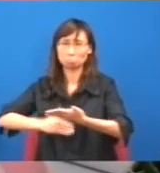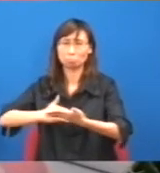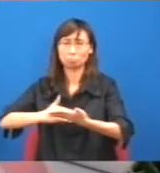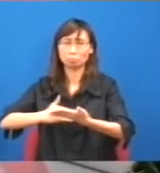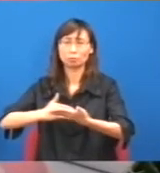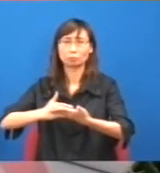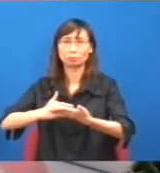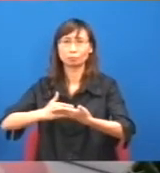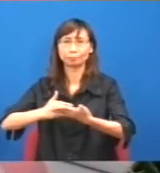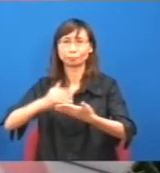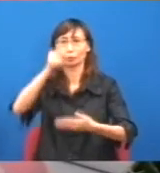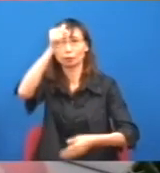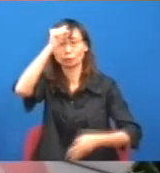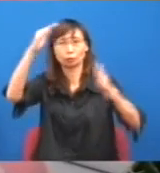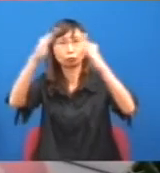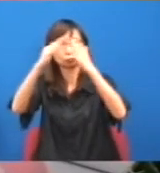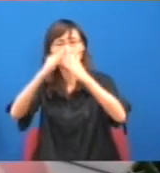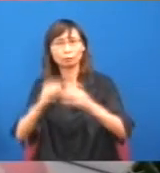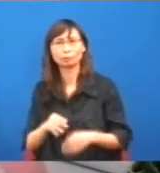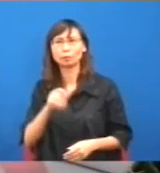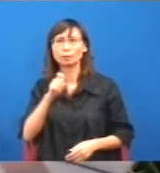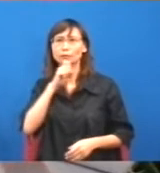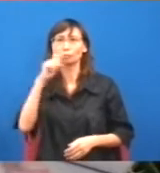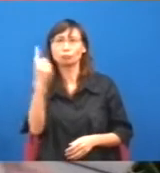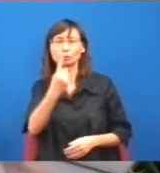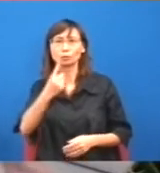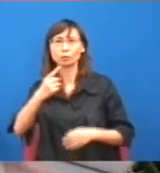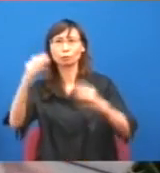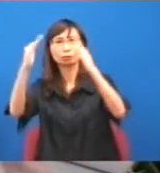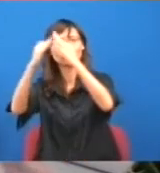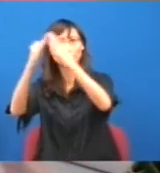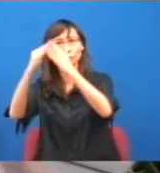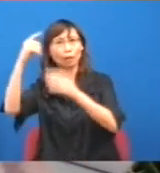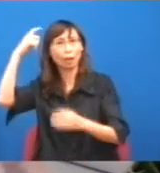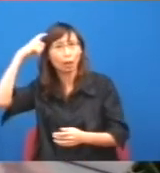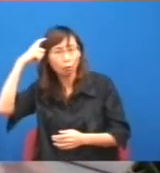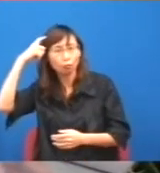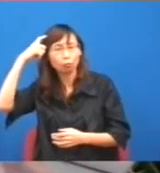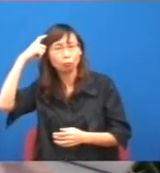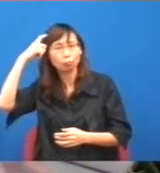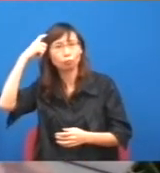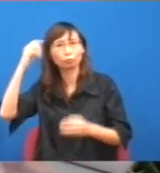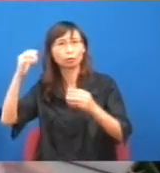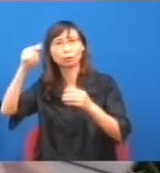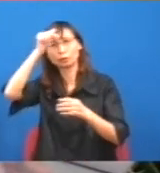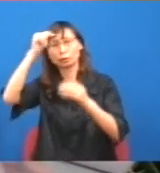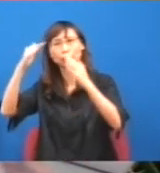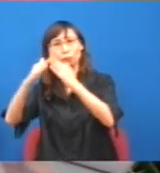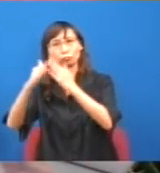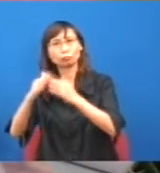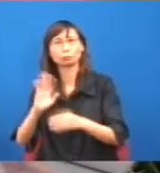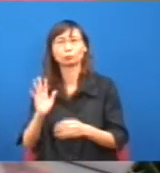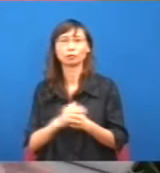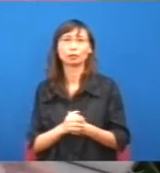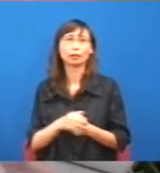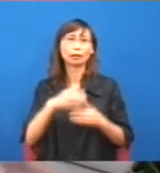院,一間老科醫院就說不做了,問題就是在裏做呢?那個體育中心就說在陰澳那裏做,陰澳在哪